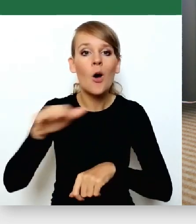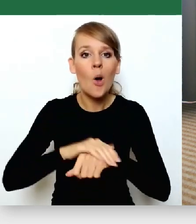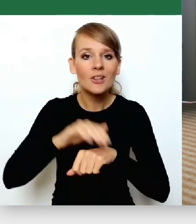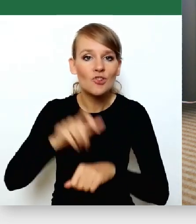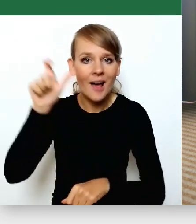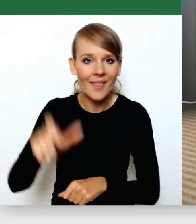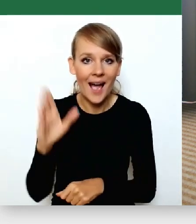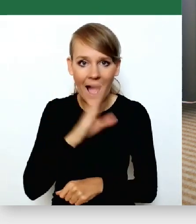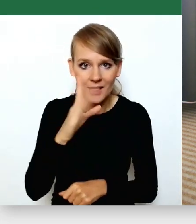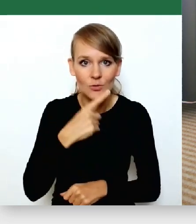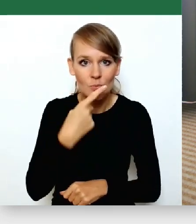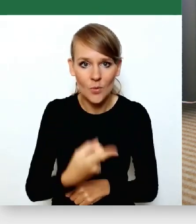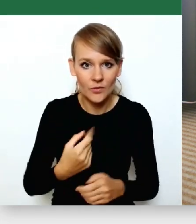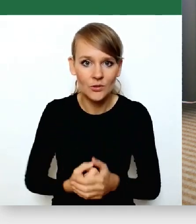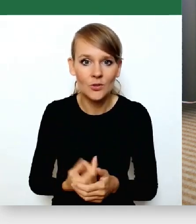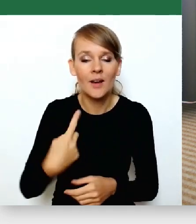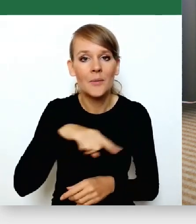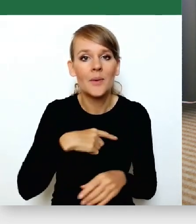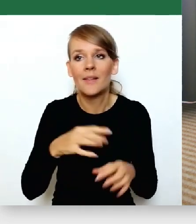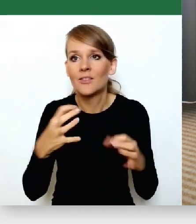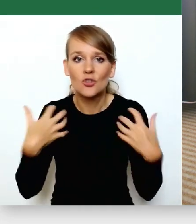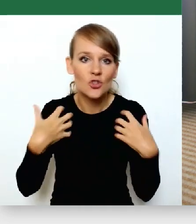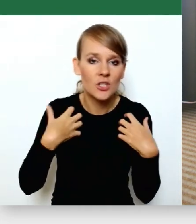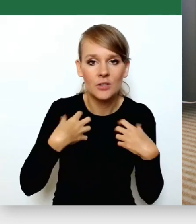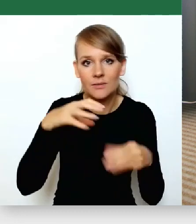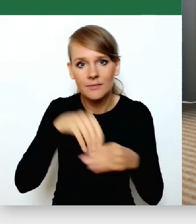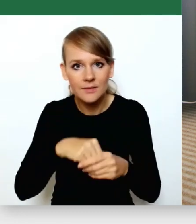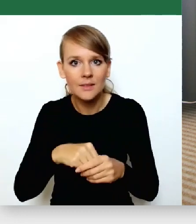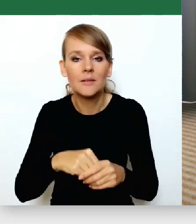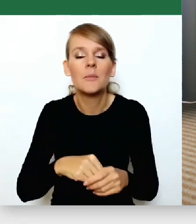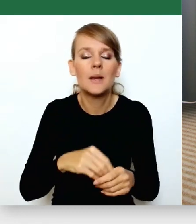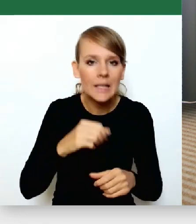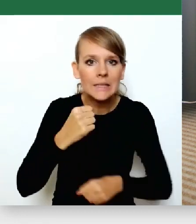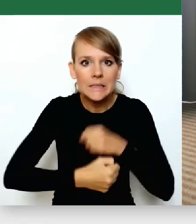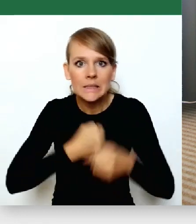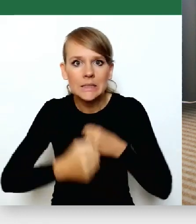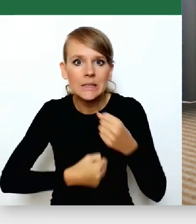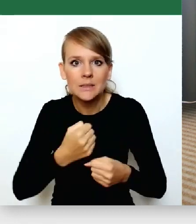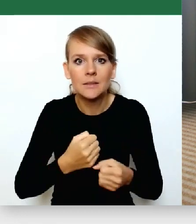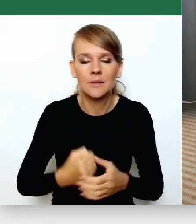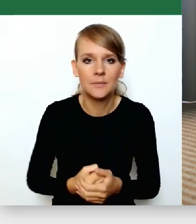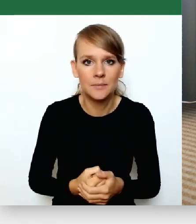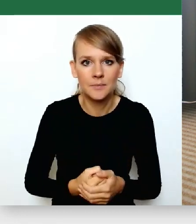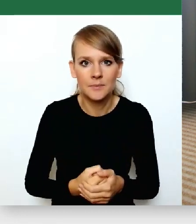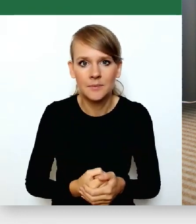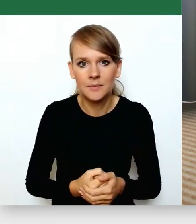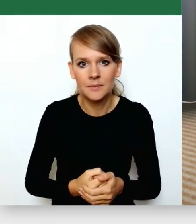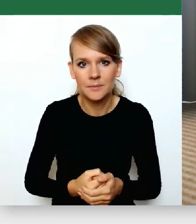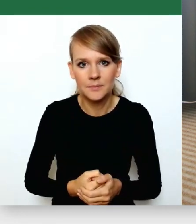że jesteśmy w żyćku, byle byśmy w żyć nie byli, a jeszcze gorzej, gdybyśmy w tej życi zaczęli się urządzać,